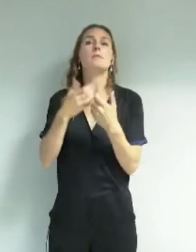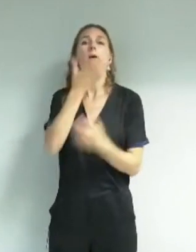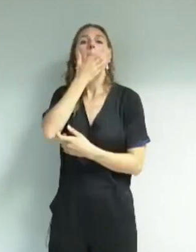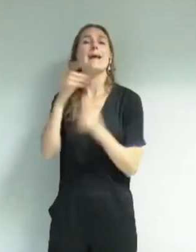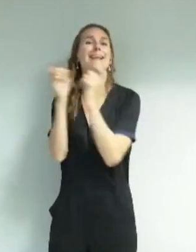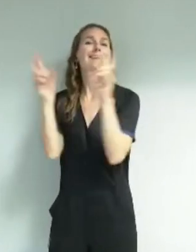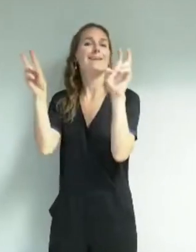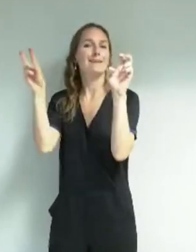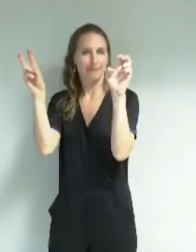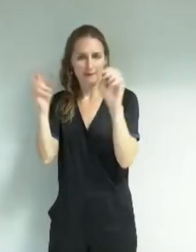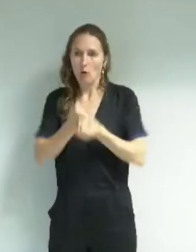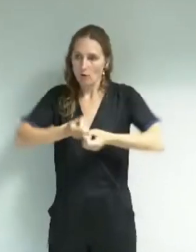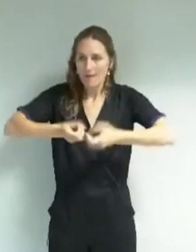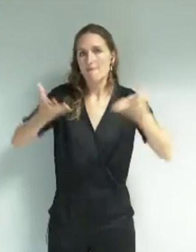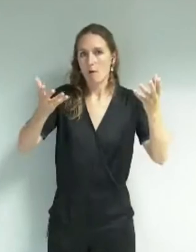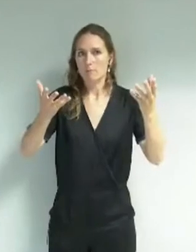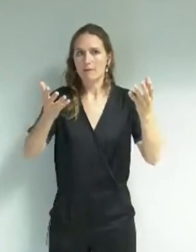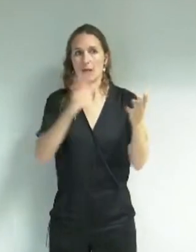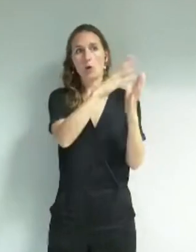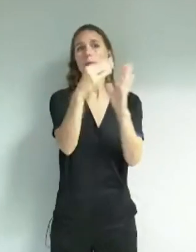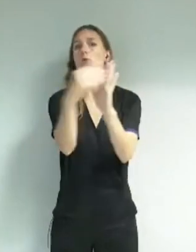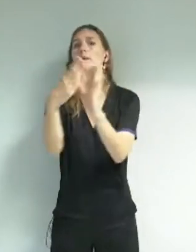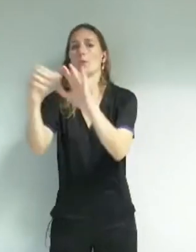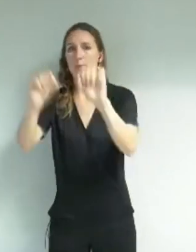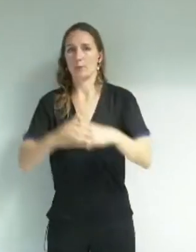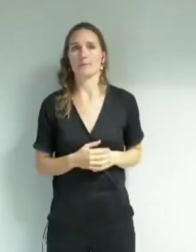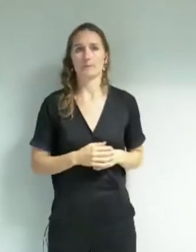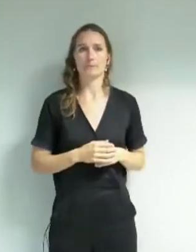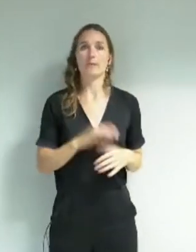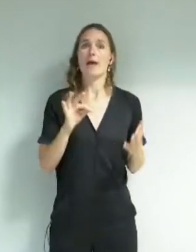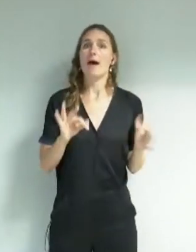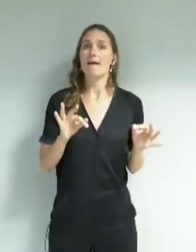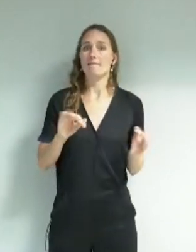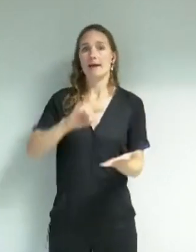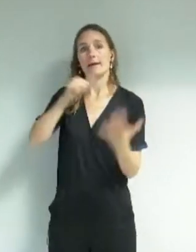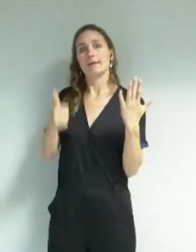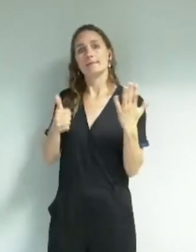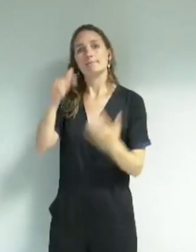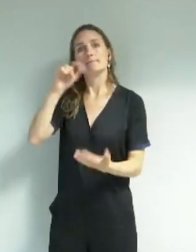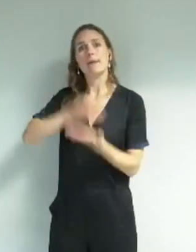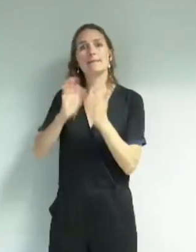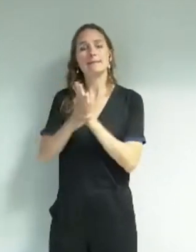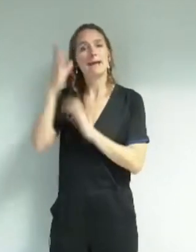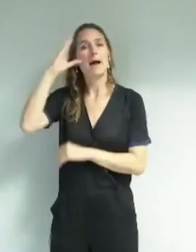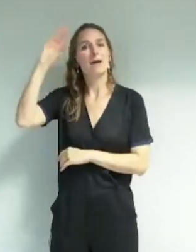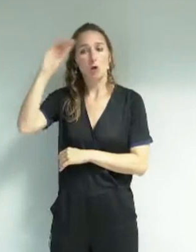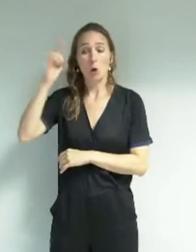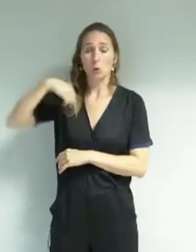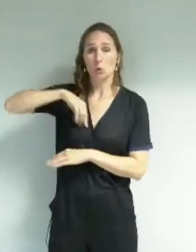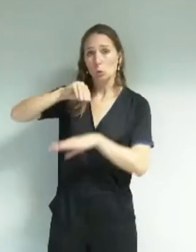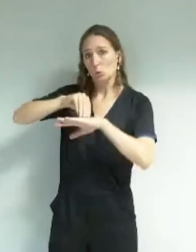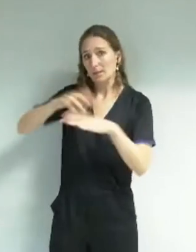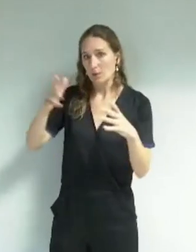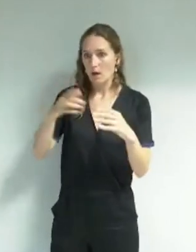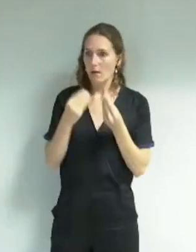Dans la thématique pratique artistique en amateur, notre préconisation principale est de donner la possibilité de pouvoir se fédérer,